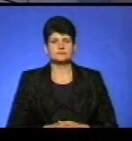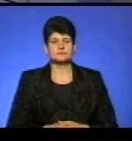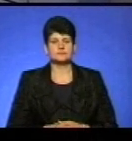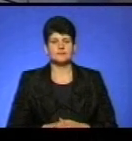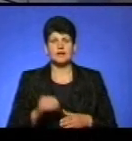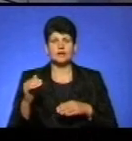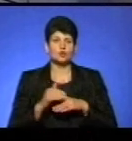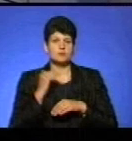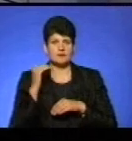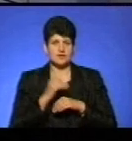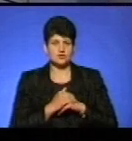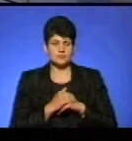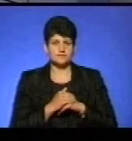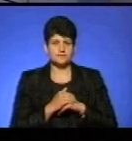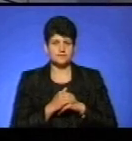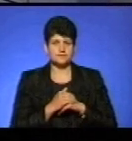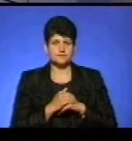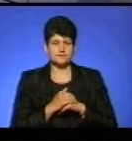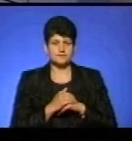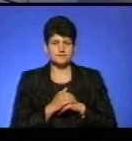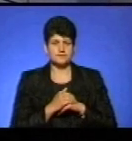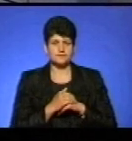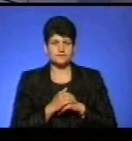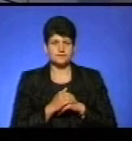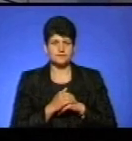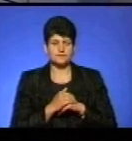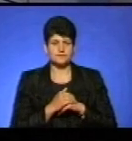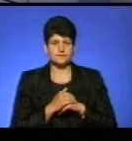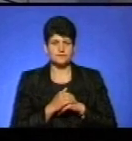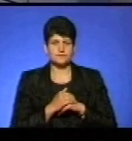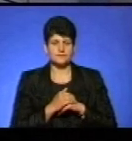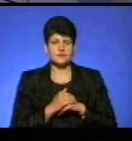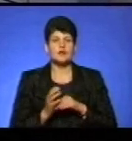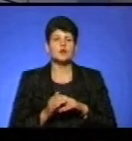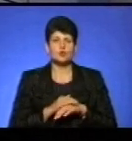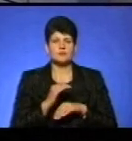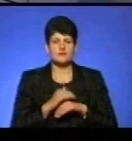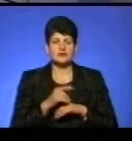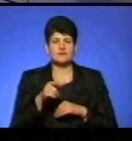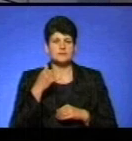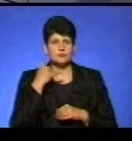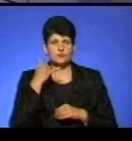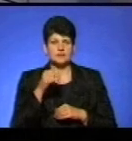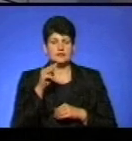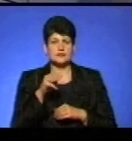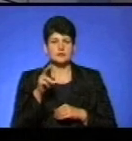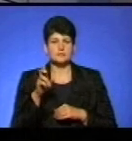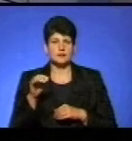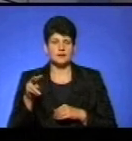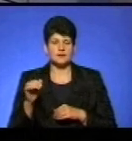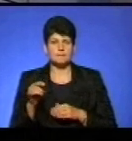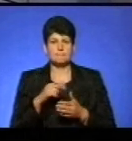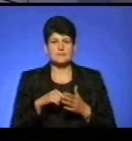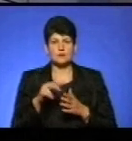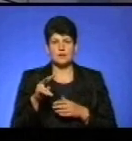Добрий вечір. Так, ми вас слухаємо. Добрий вечір. Вам телефонує Тетяна Піла з міста